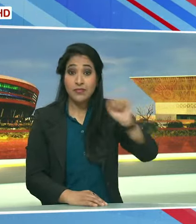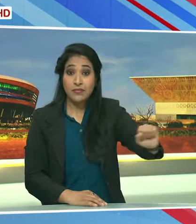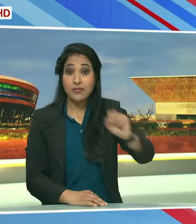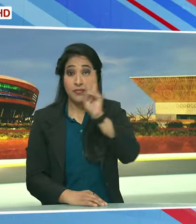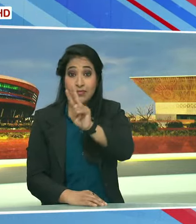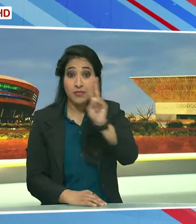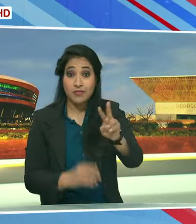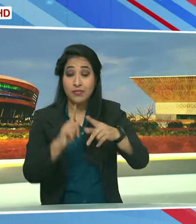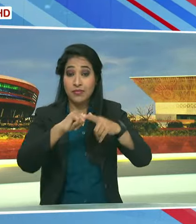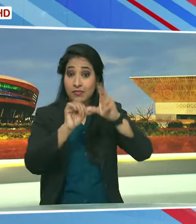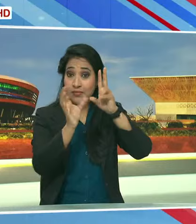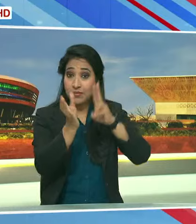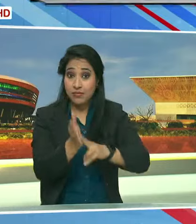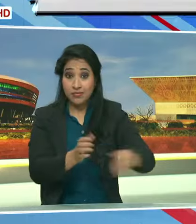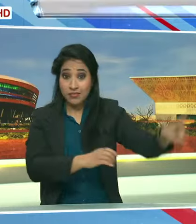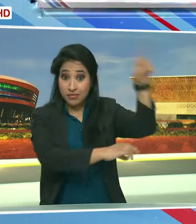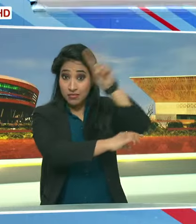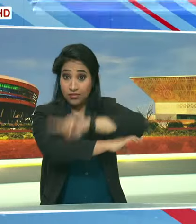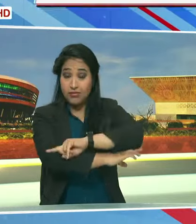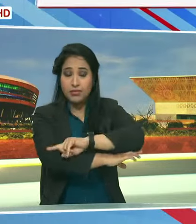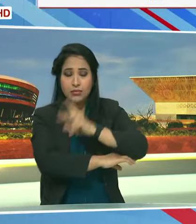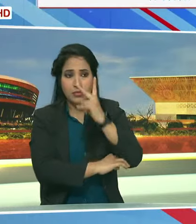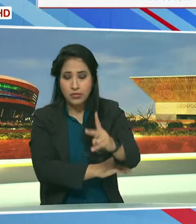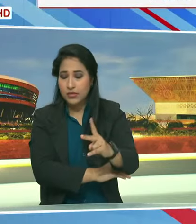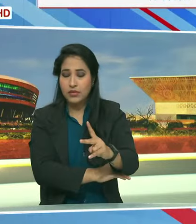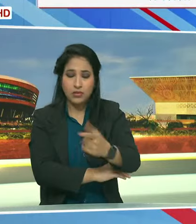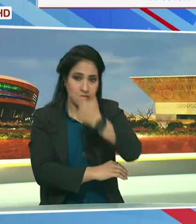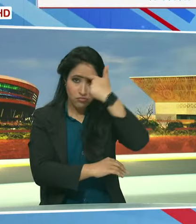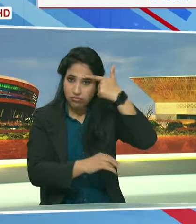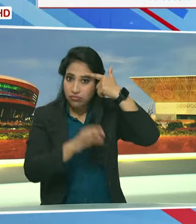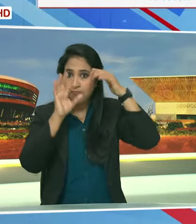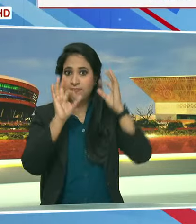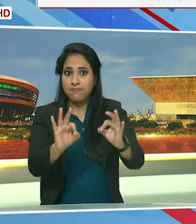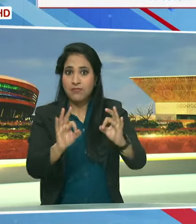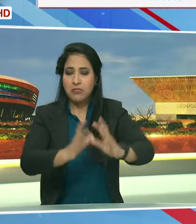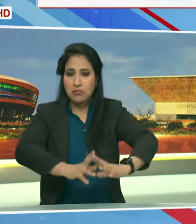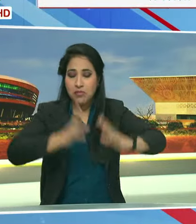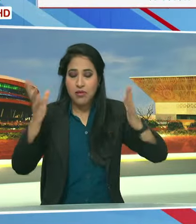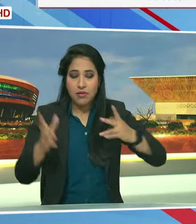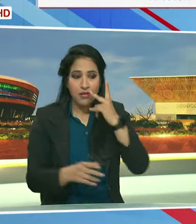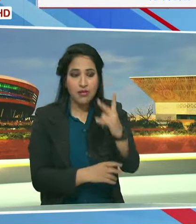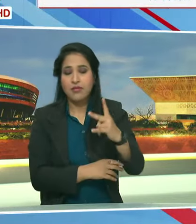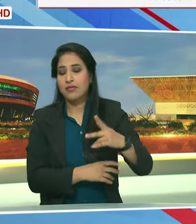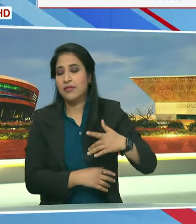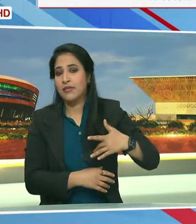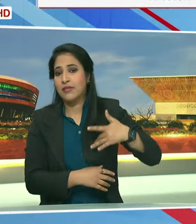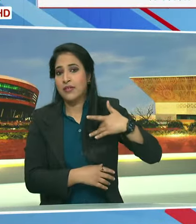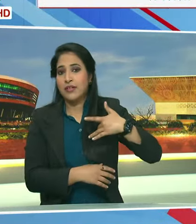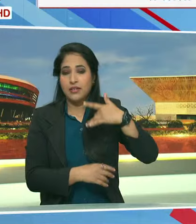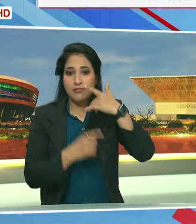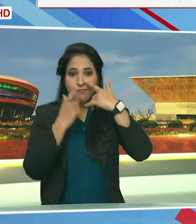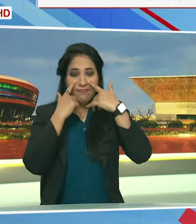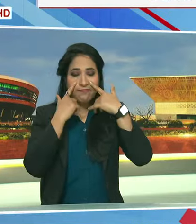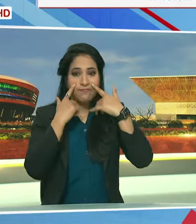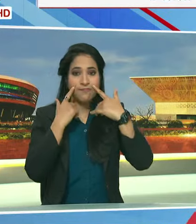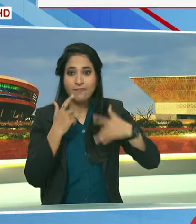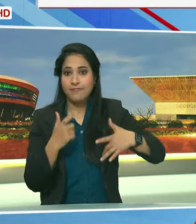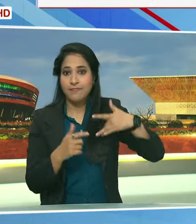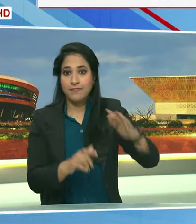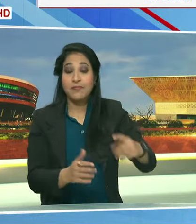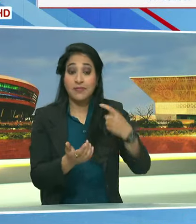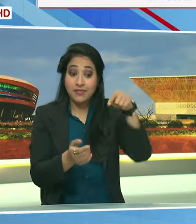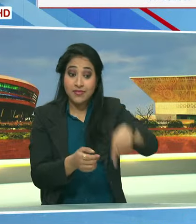22 जनवरी का दिन बेहद मंगलकारी और भावुक कर देने वाला होगा क्योंकि इस दिन